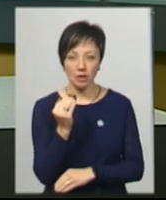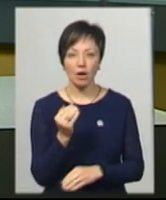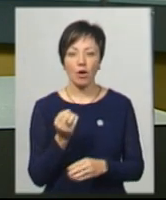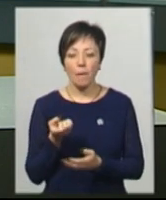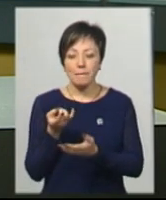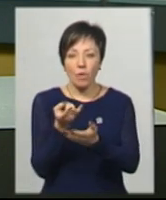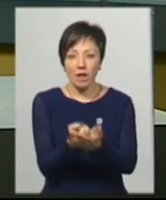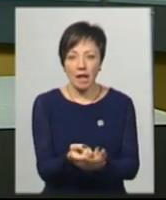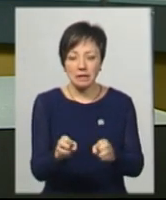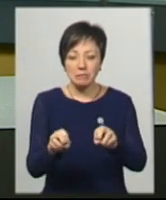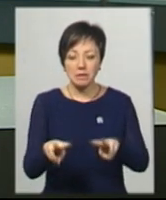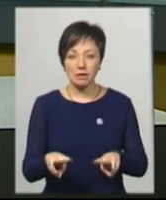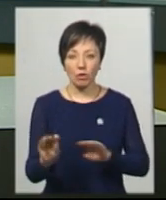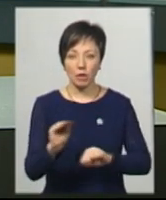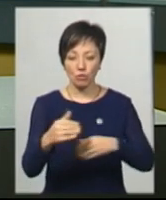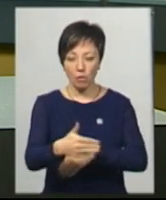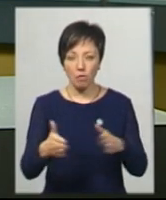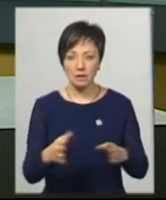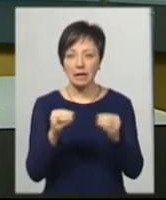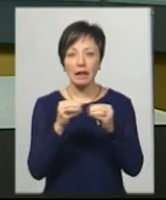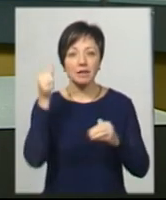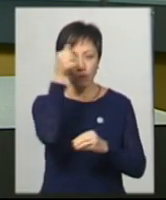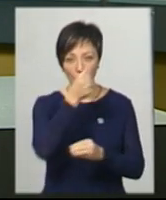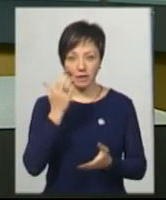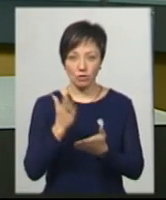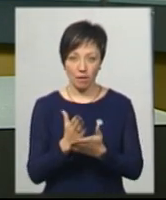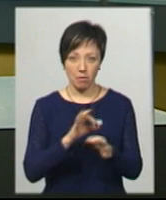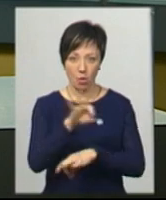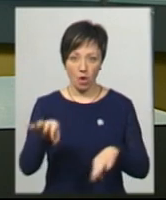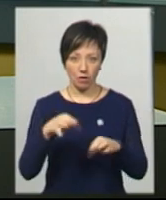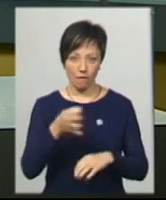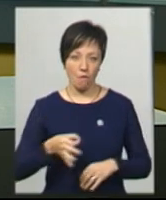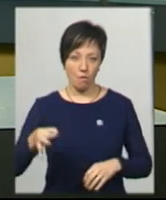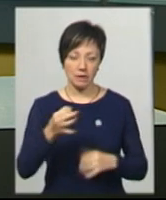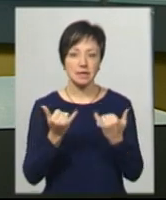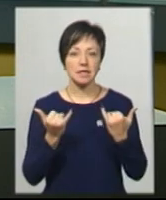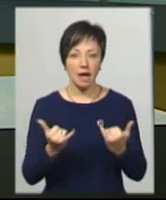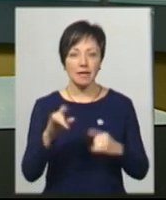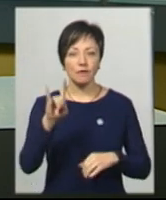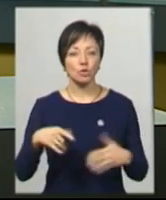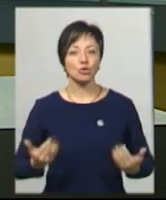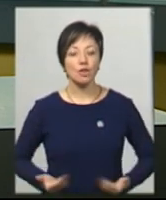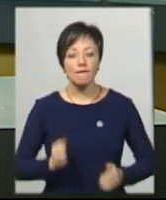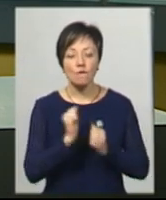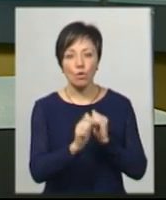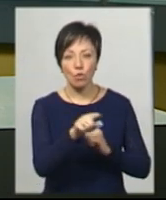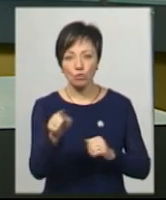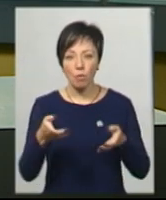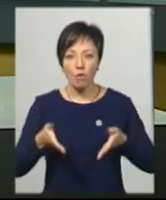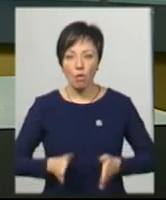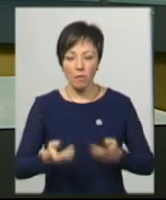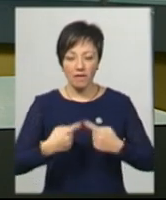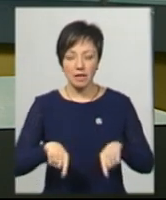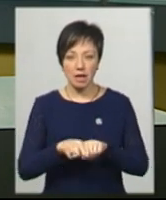поклали до спеціально облаштованого боксу за 10 років існування проєкту на Хмельниччині. Наразі вікно життя є в кожному пологовому